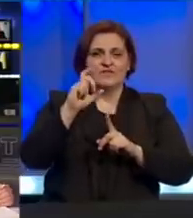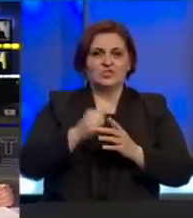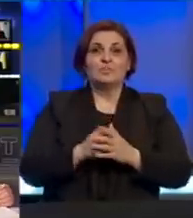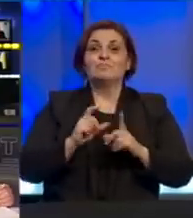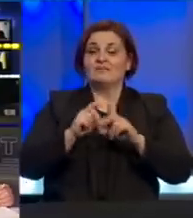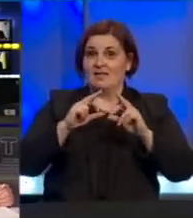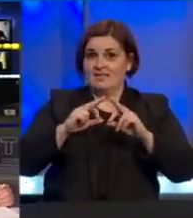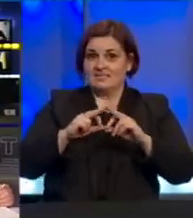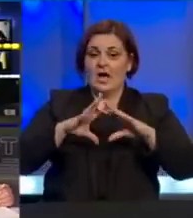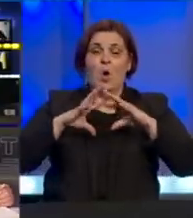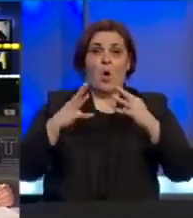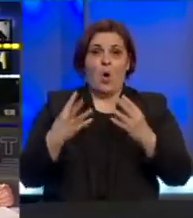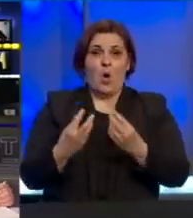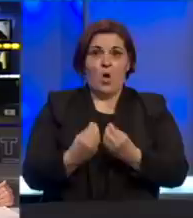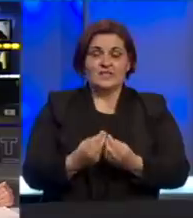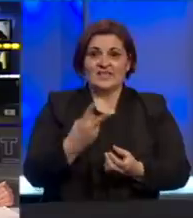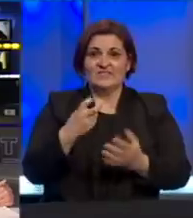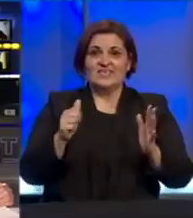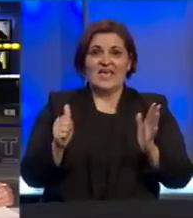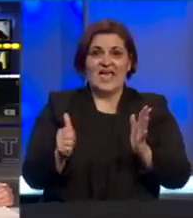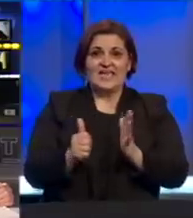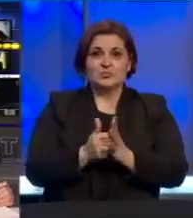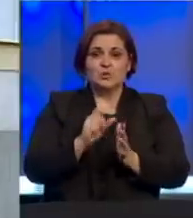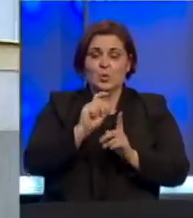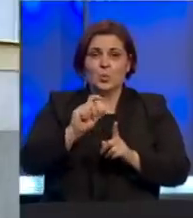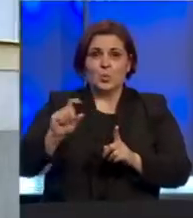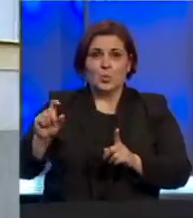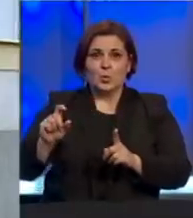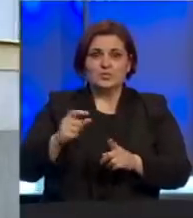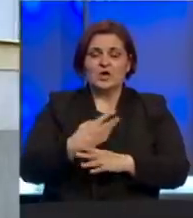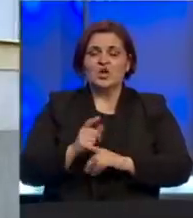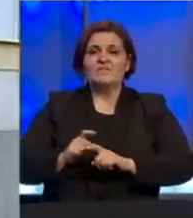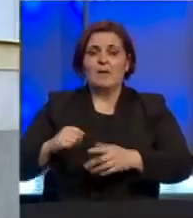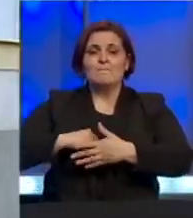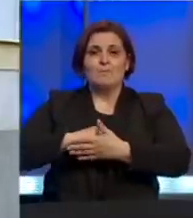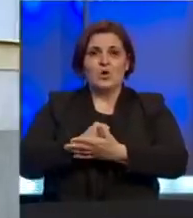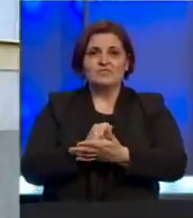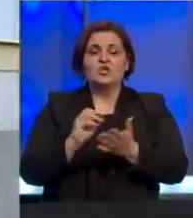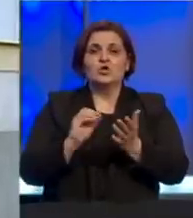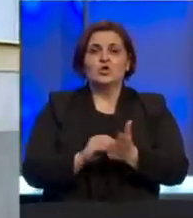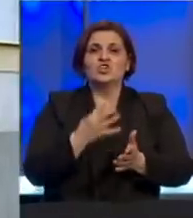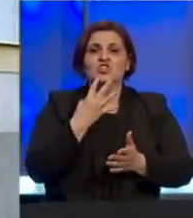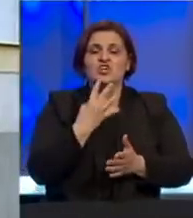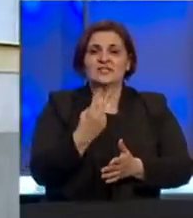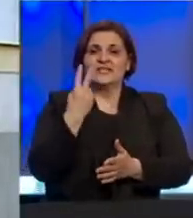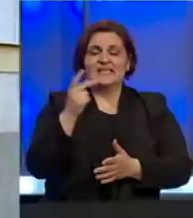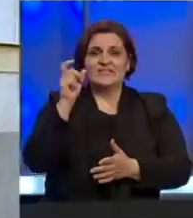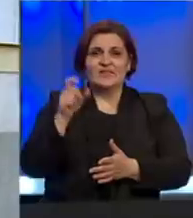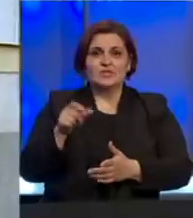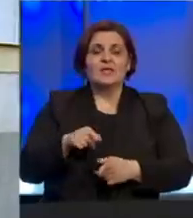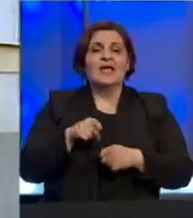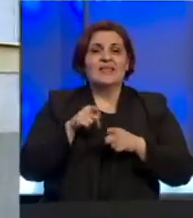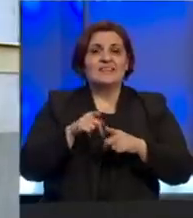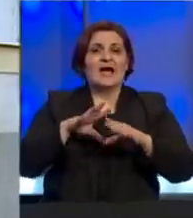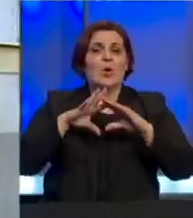Od ukupno 216 uzetih uzoraka koronavirus je potvrđen kod još 42 osobe, tako da